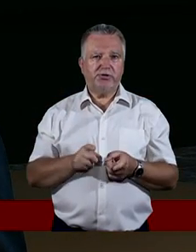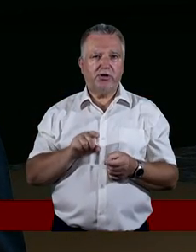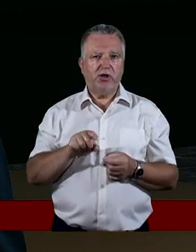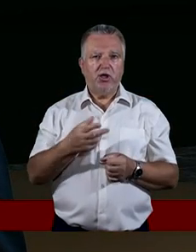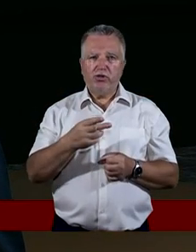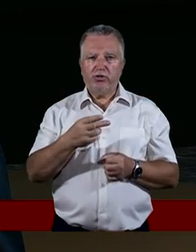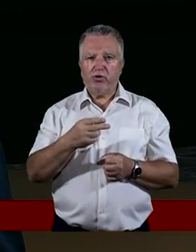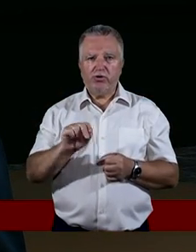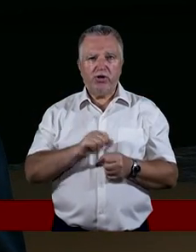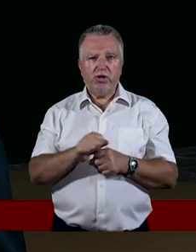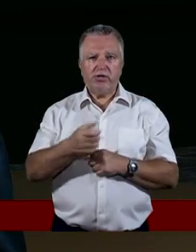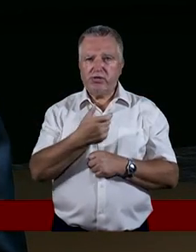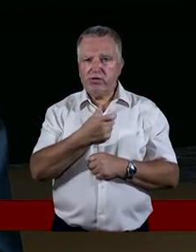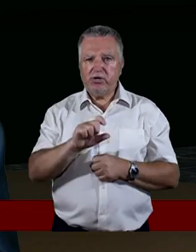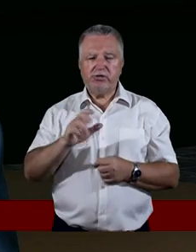ale to nie jest nic nowego.